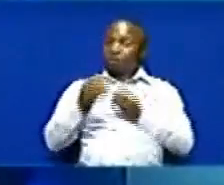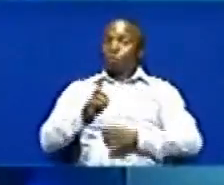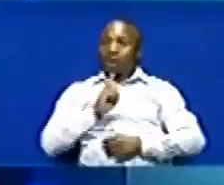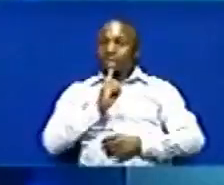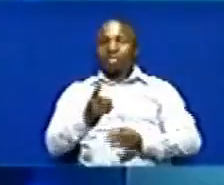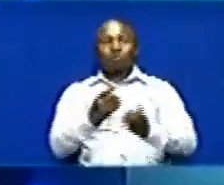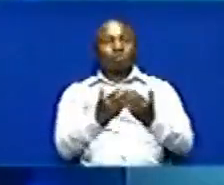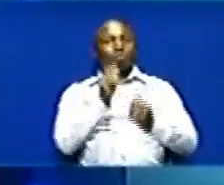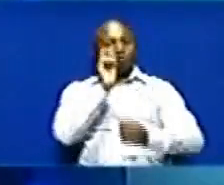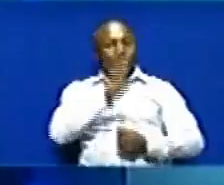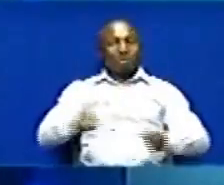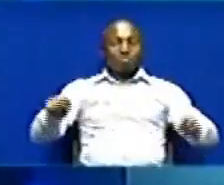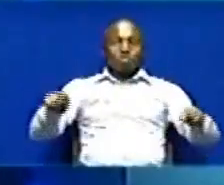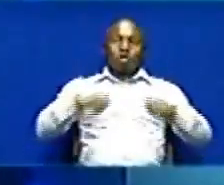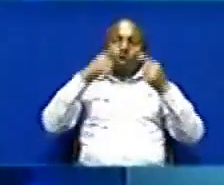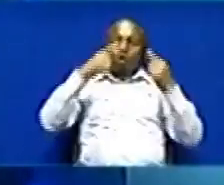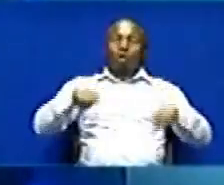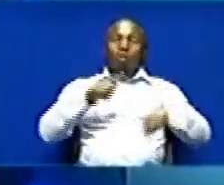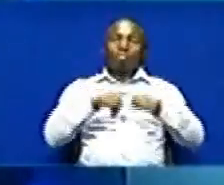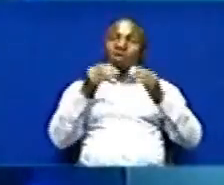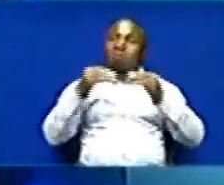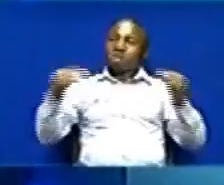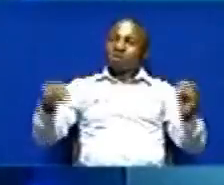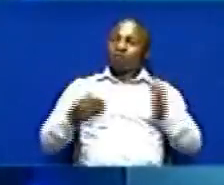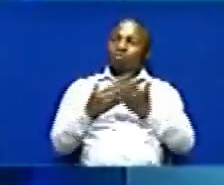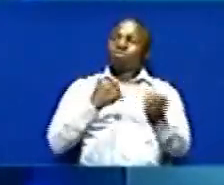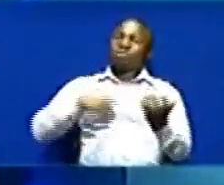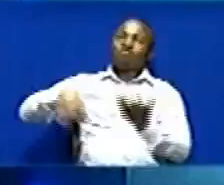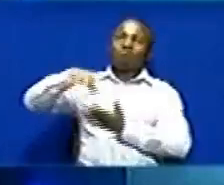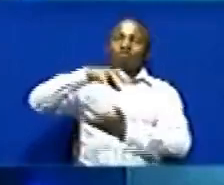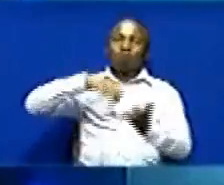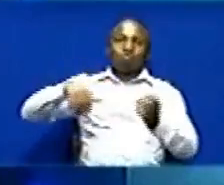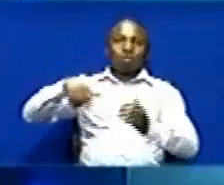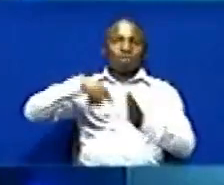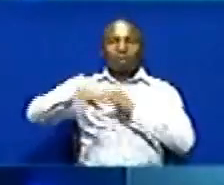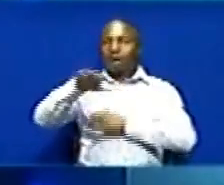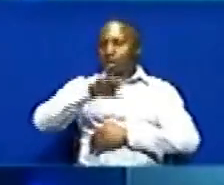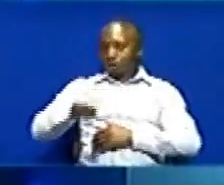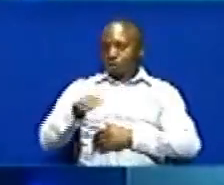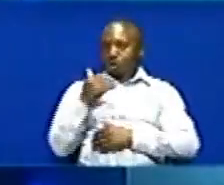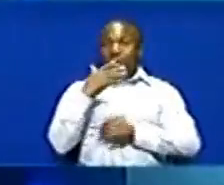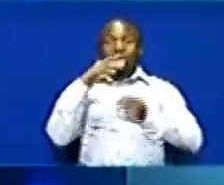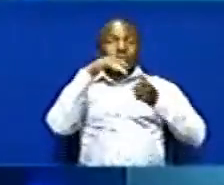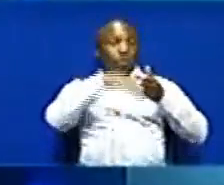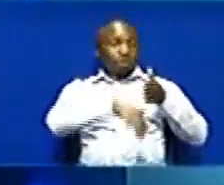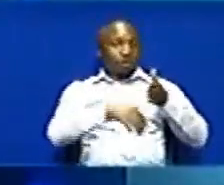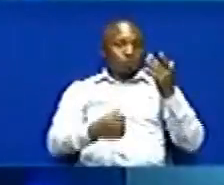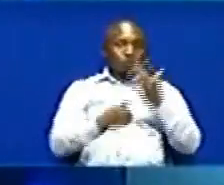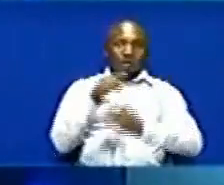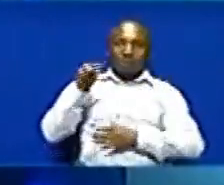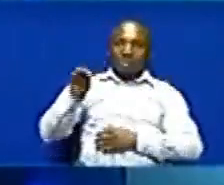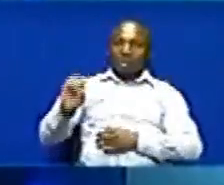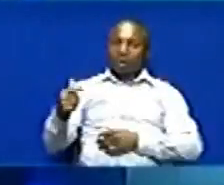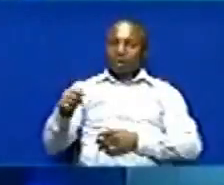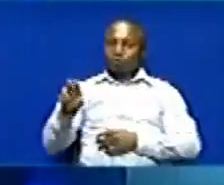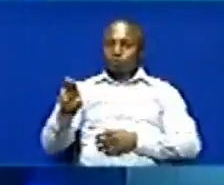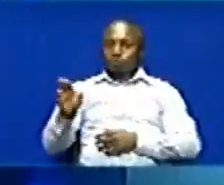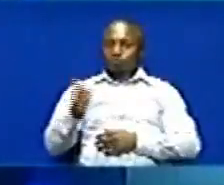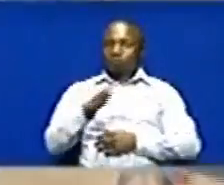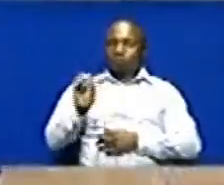mudamrefu Na kusabibisha vurugu katika eneo hilo Tarifa zeli ya na umarishwetu Pascal Maiko Kutoka meyatu simi u